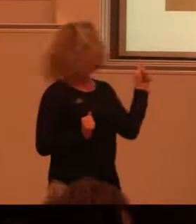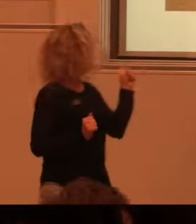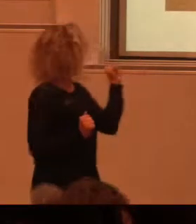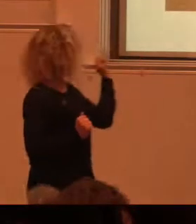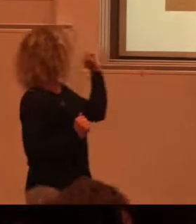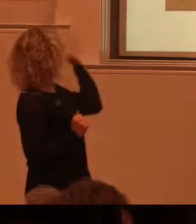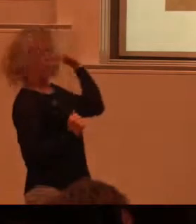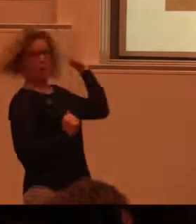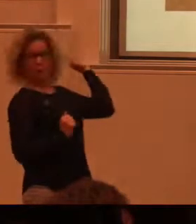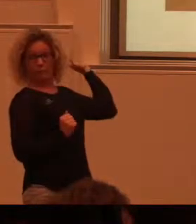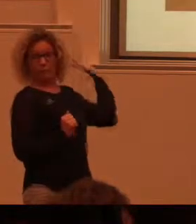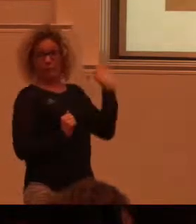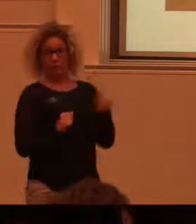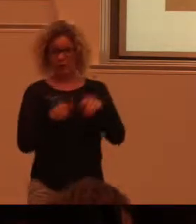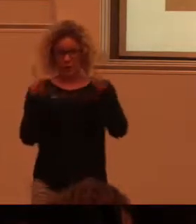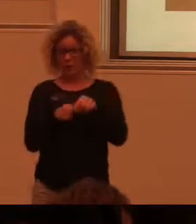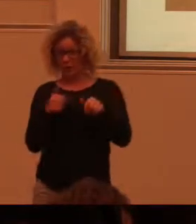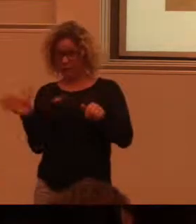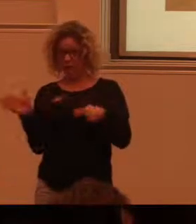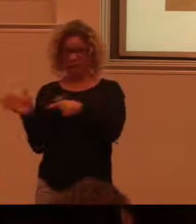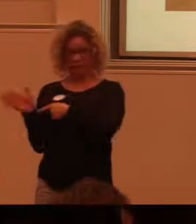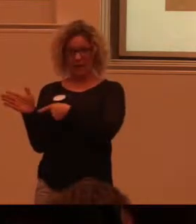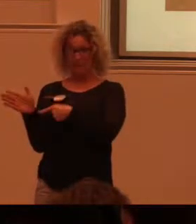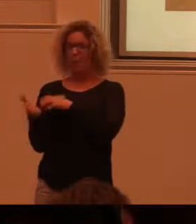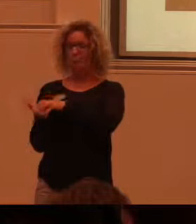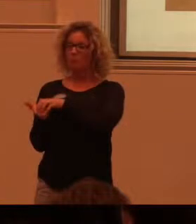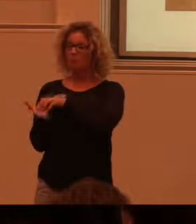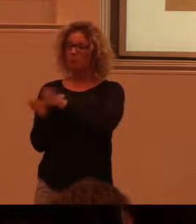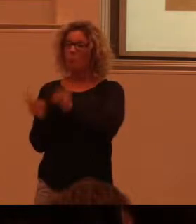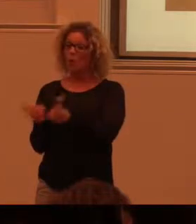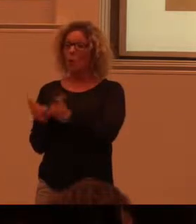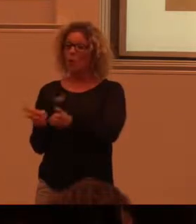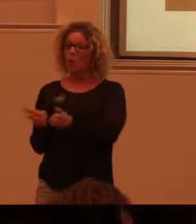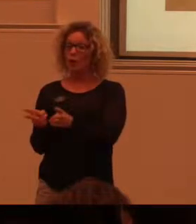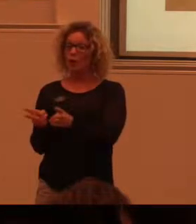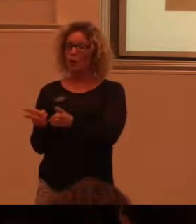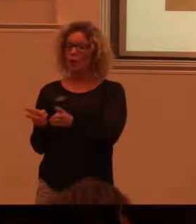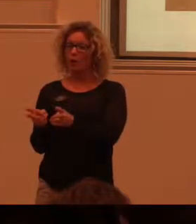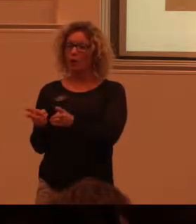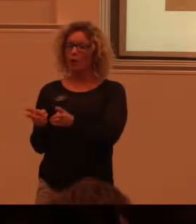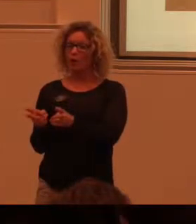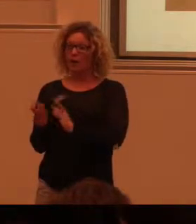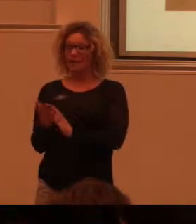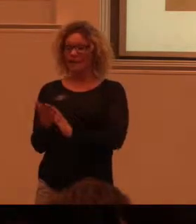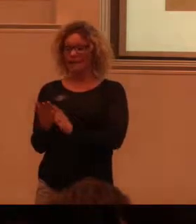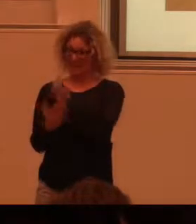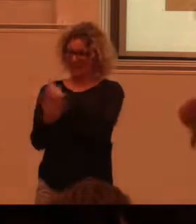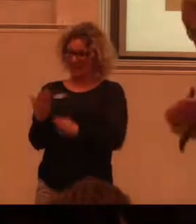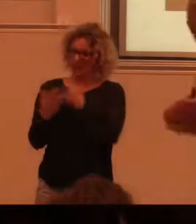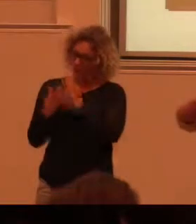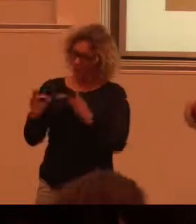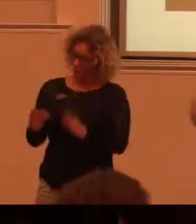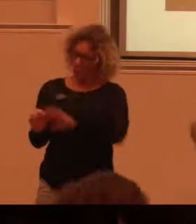skylten till vänster är faktiskt både på punktskrift och en taktil skiss som visar hur